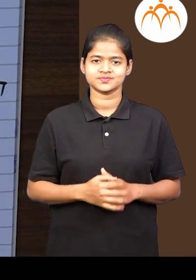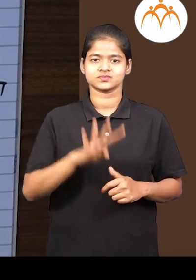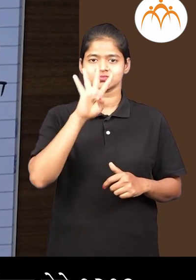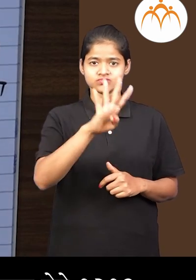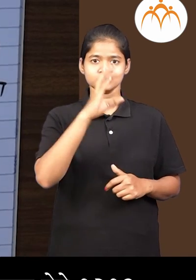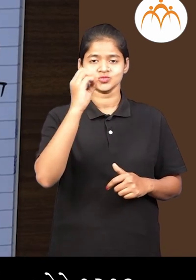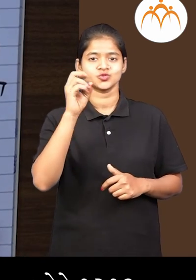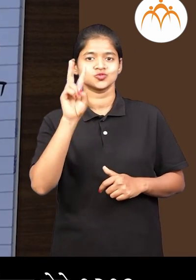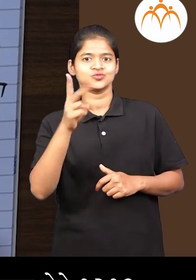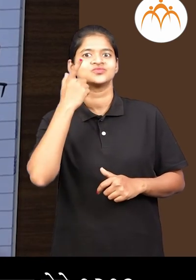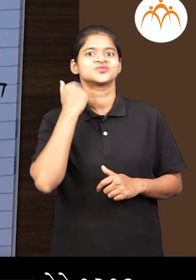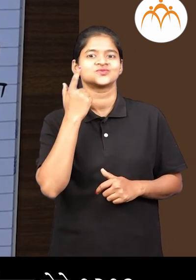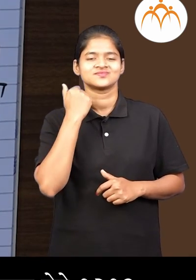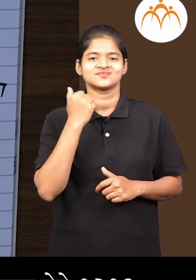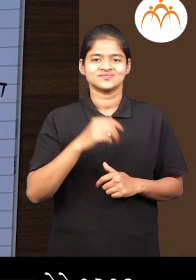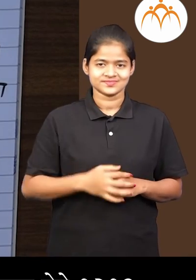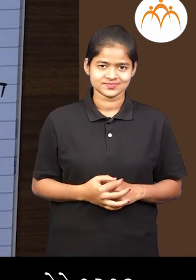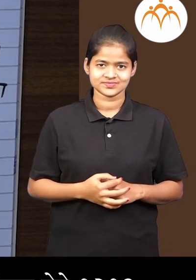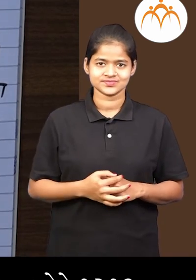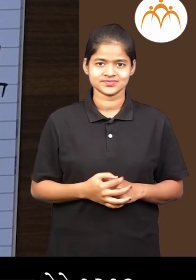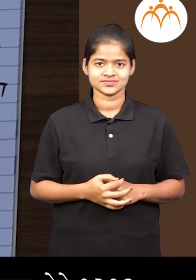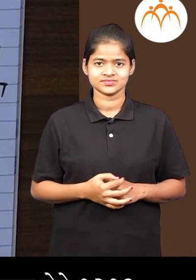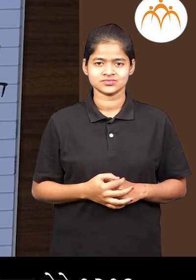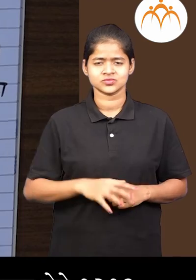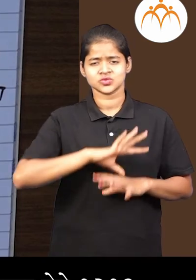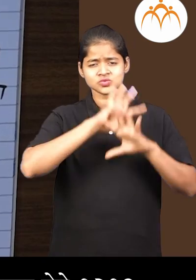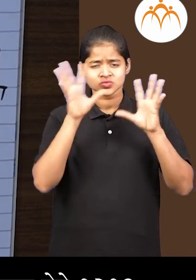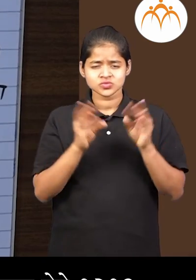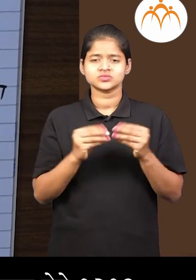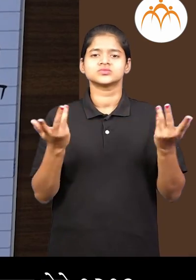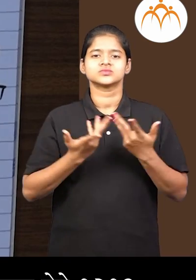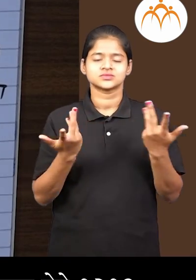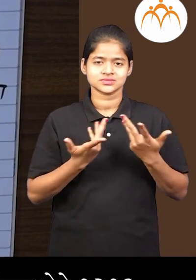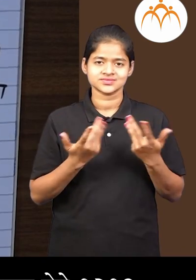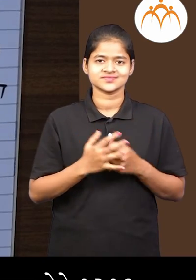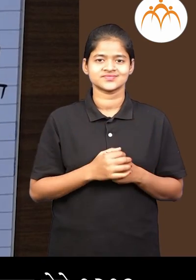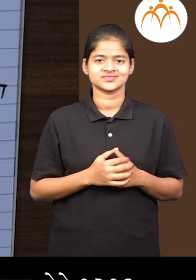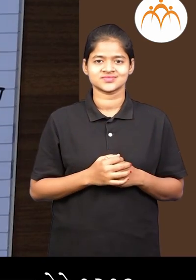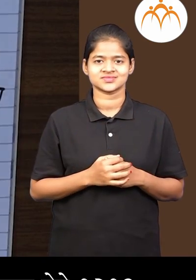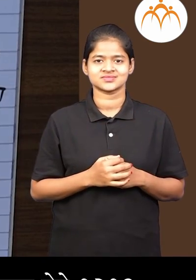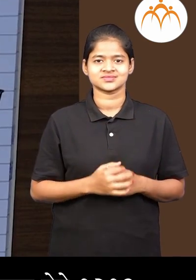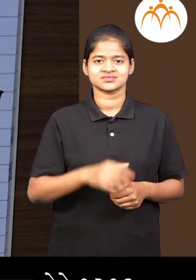या सग्यांची बेरीज केली तर एकुण लोक संख्या येते